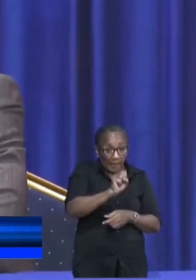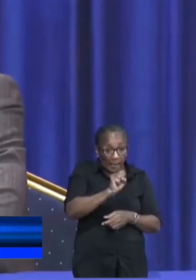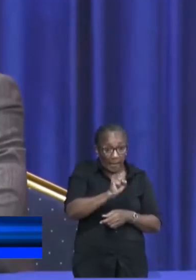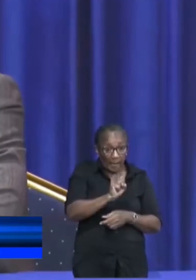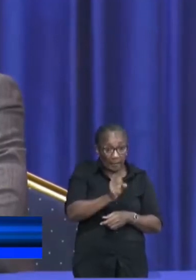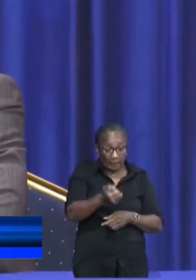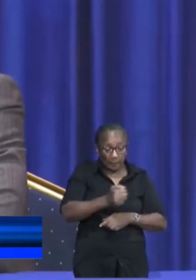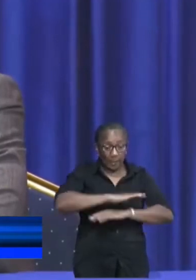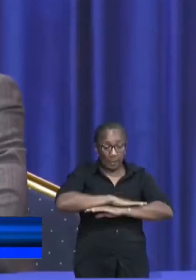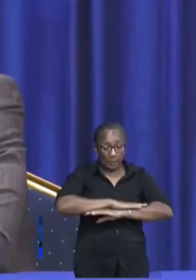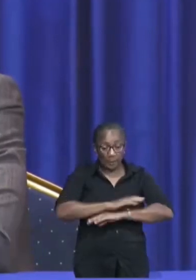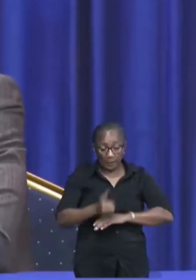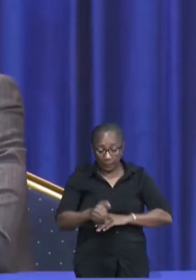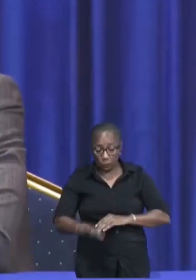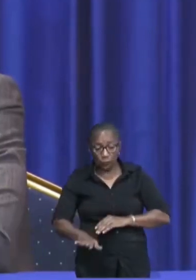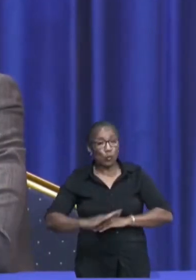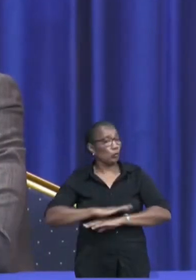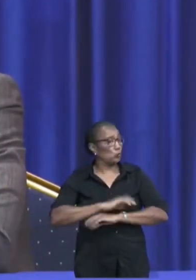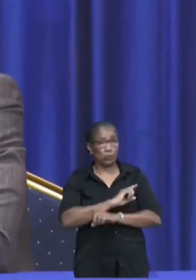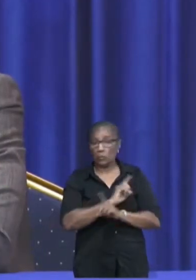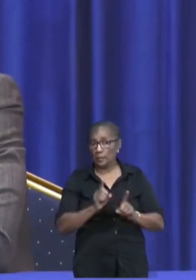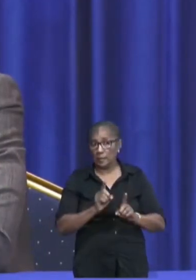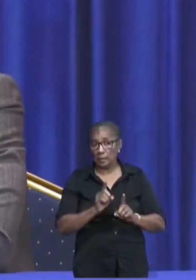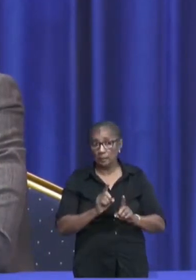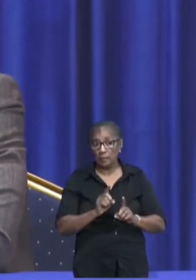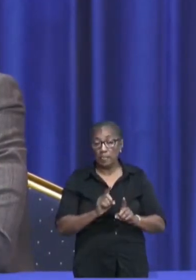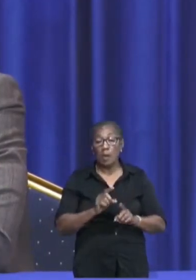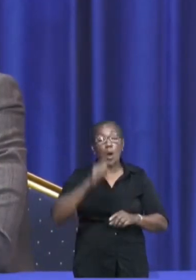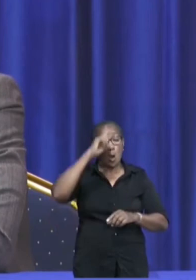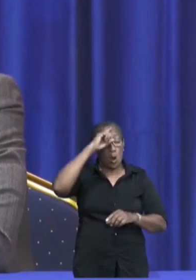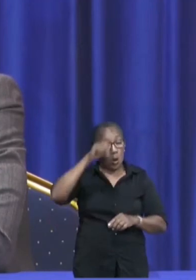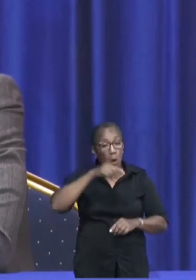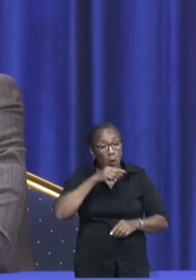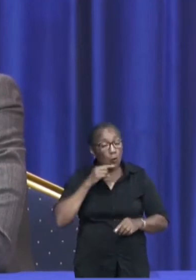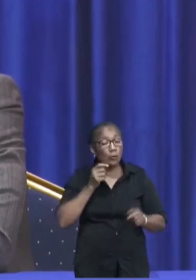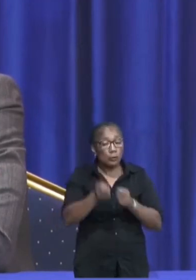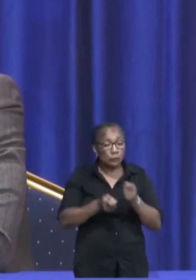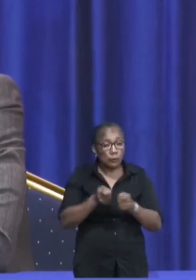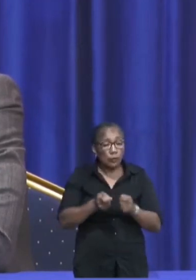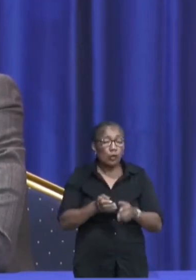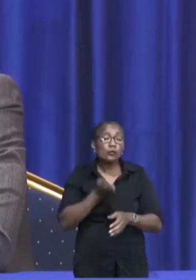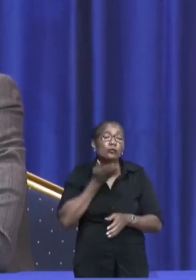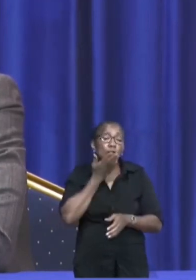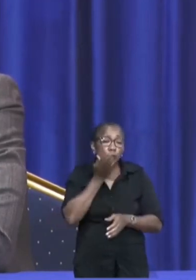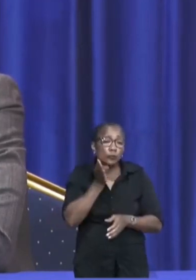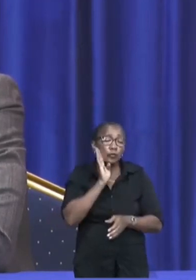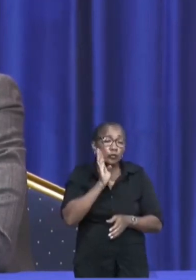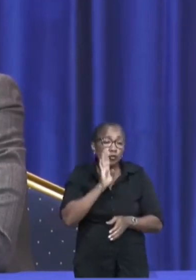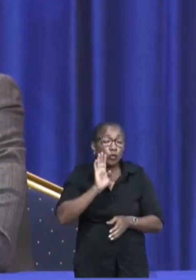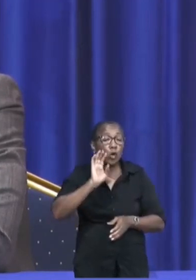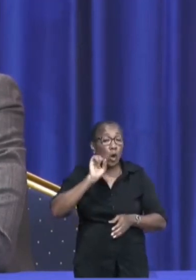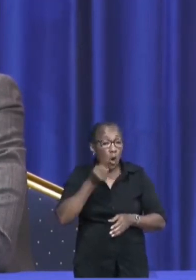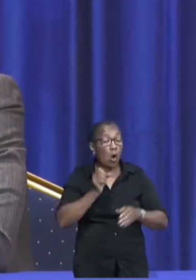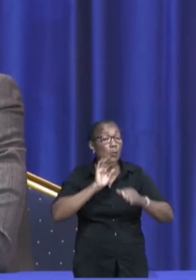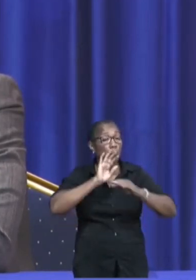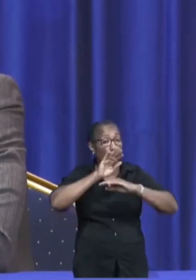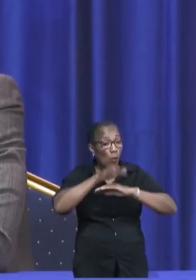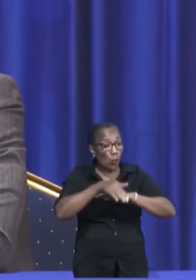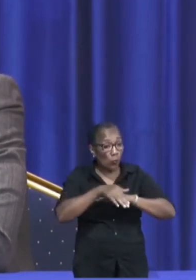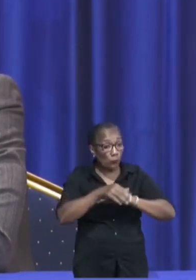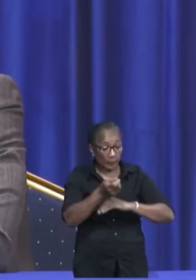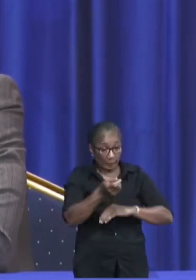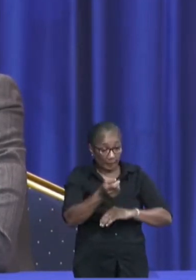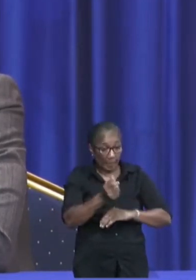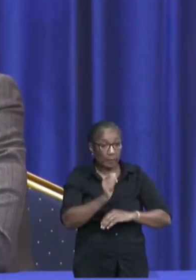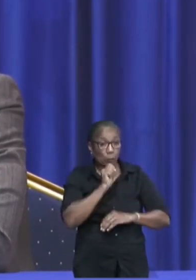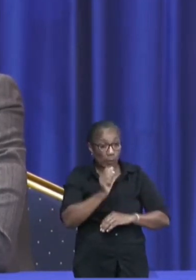crèches of peuterscholen. U wordt als ouder of verzorger gevraagd om ten aanzien van hetgeen u te goed